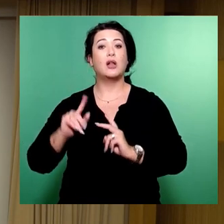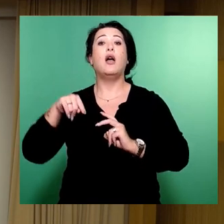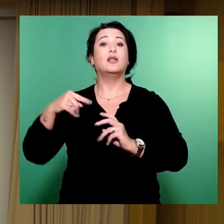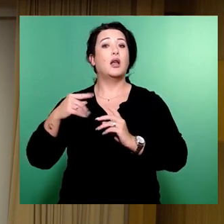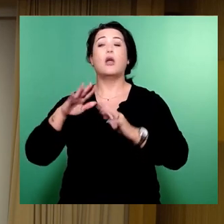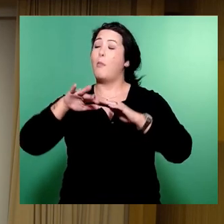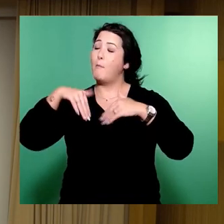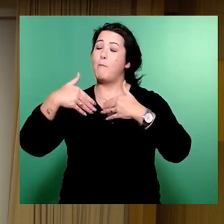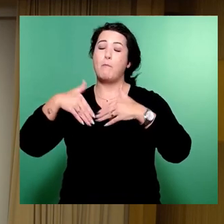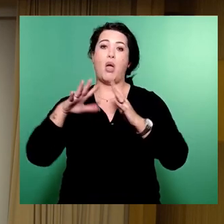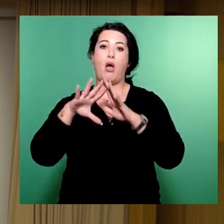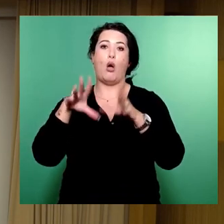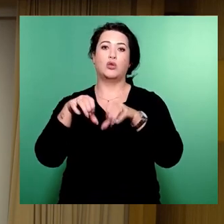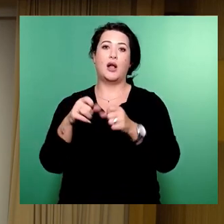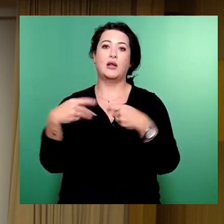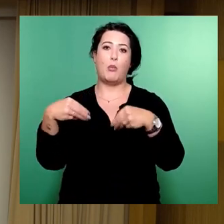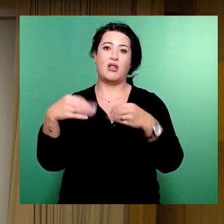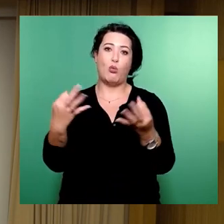darüber hinaus. Vielen Dank.